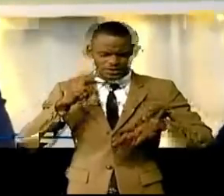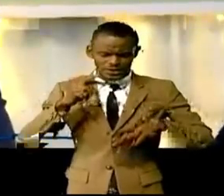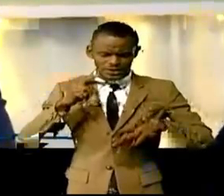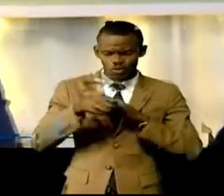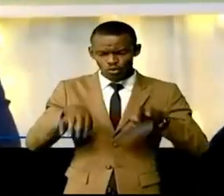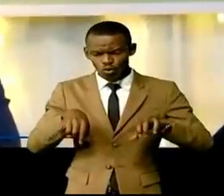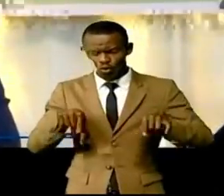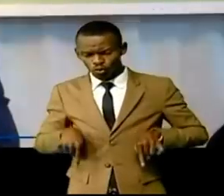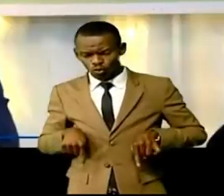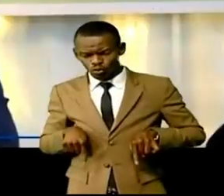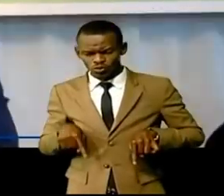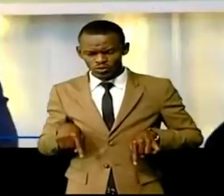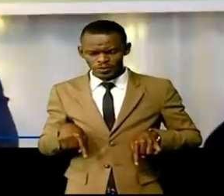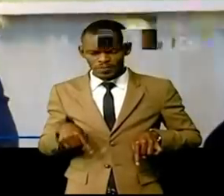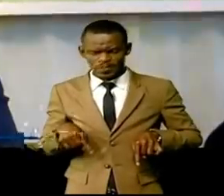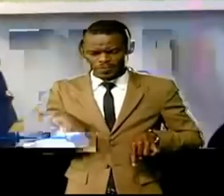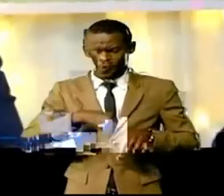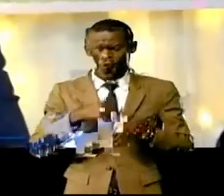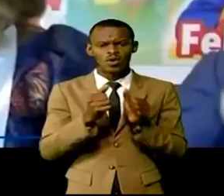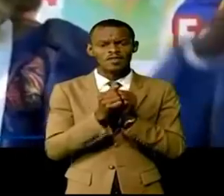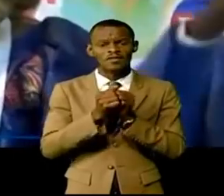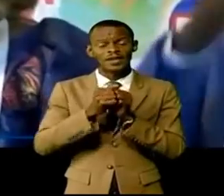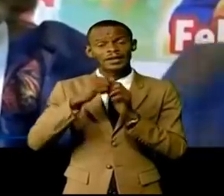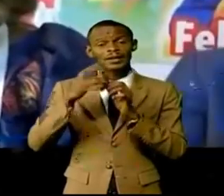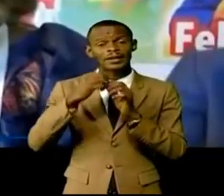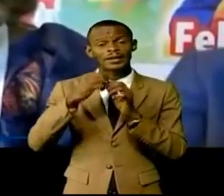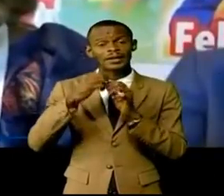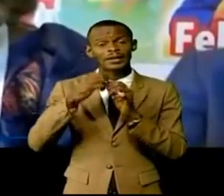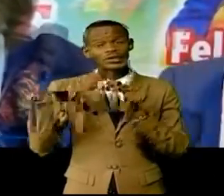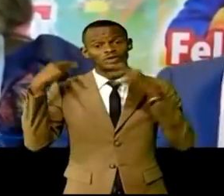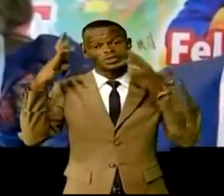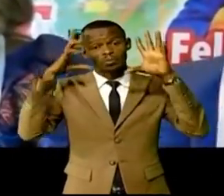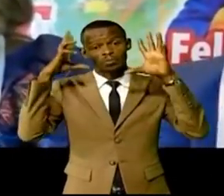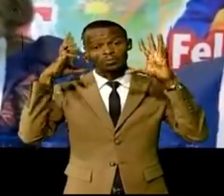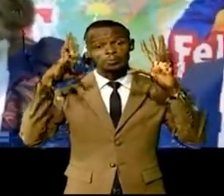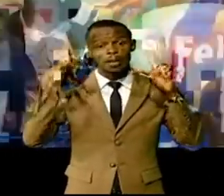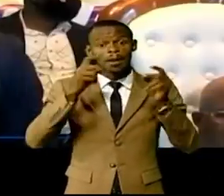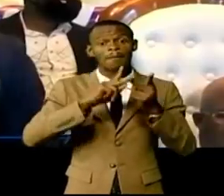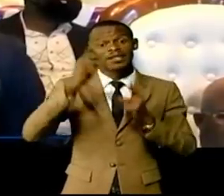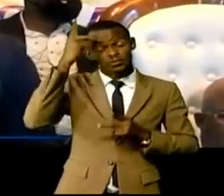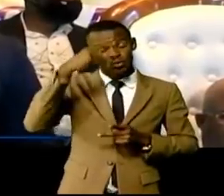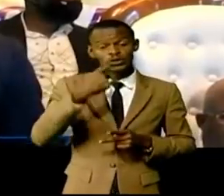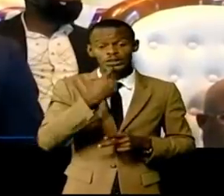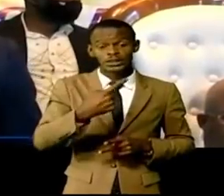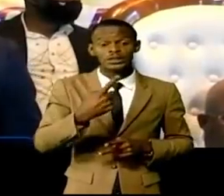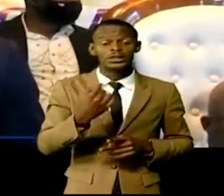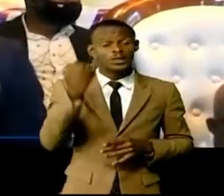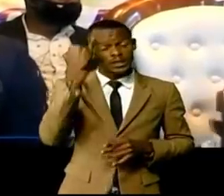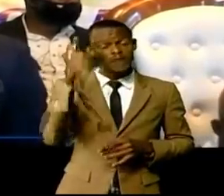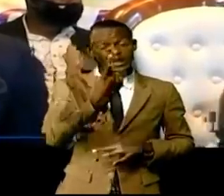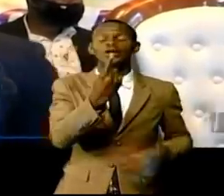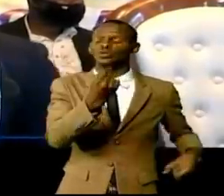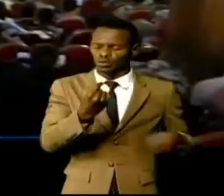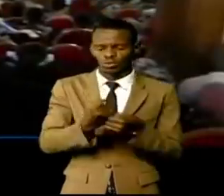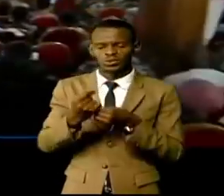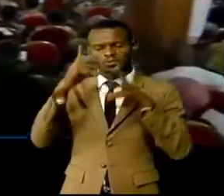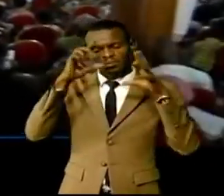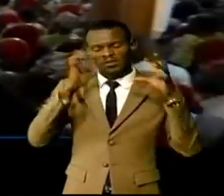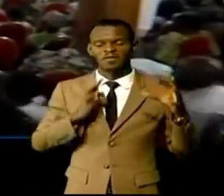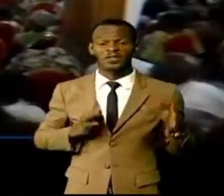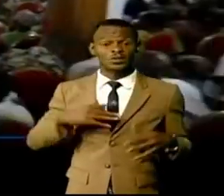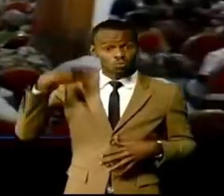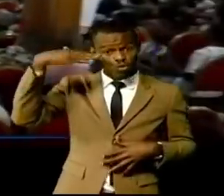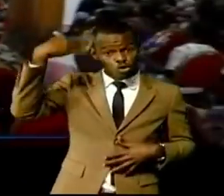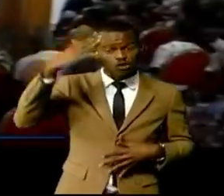une idée à l'unanimité de tous ses membres de soutenir la candidature de Félix Antoine Tchisekedi à la magistrature